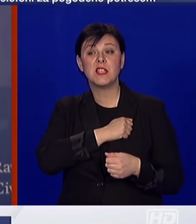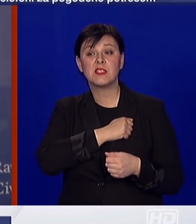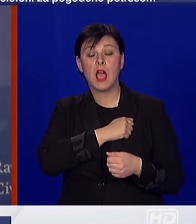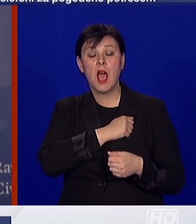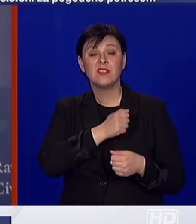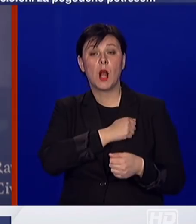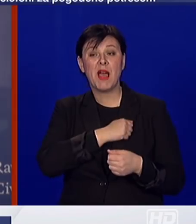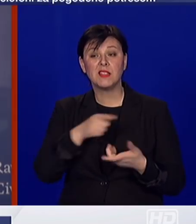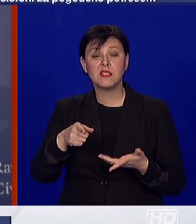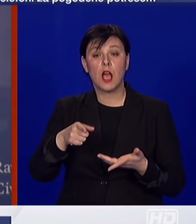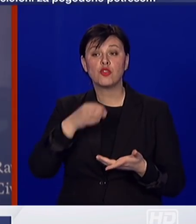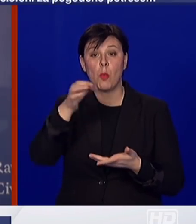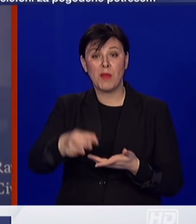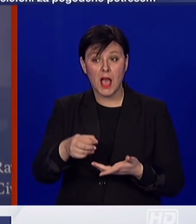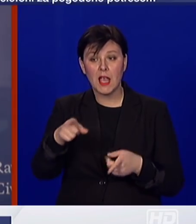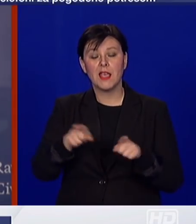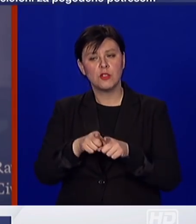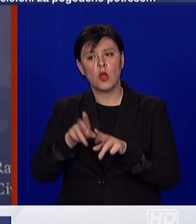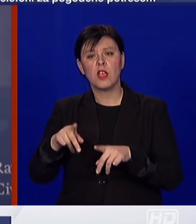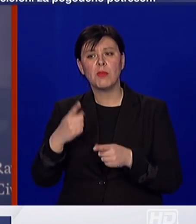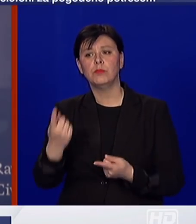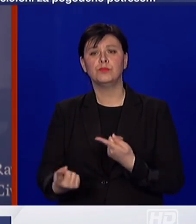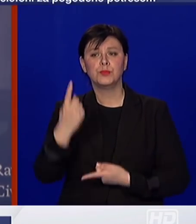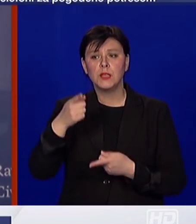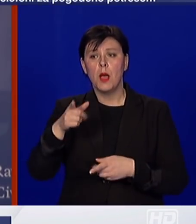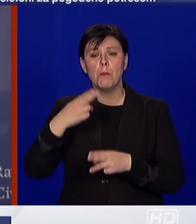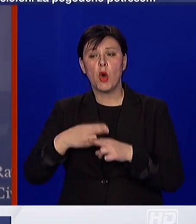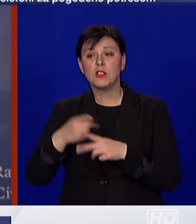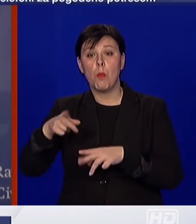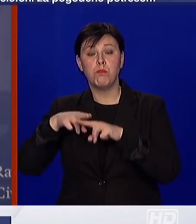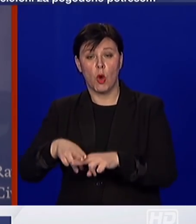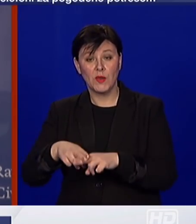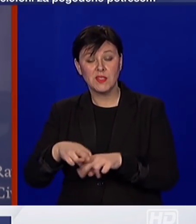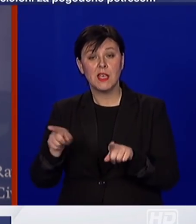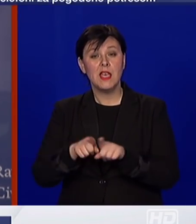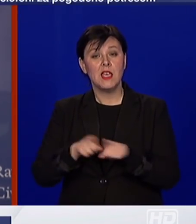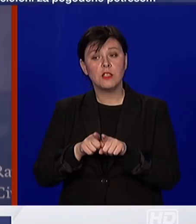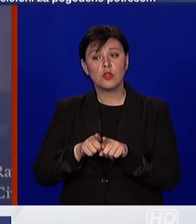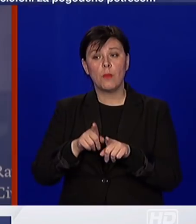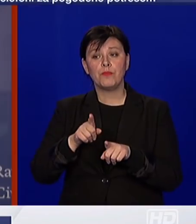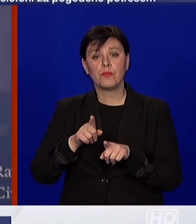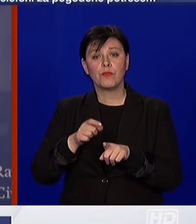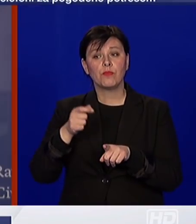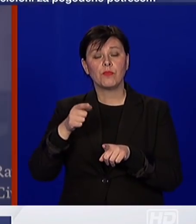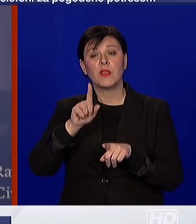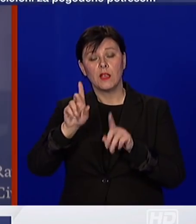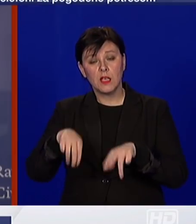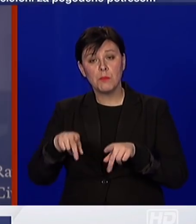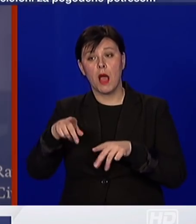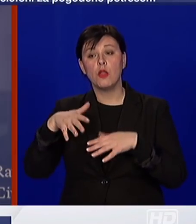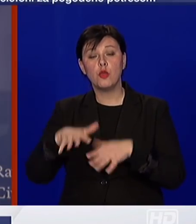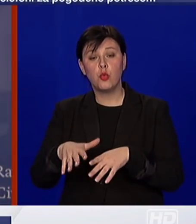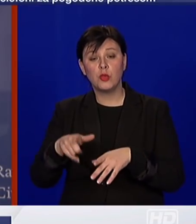županije, nekoliko u bolnici i nekoliko ljudi, običnih građana, dakle koji nisu